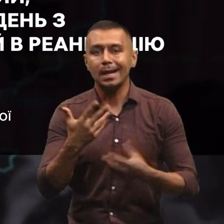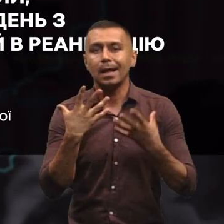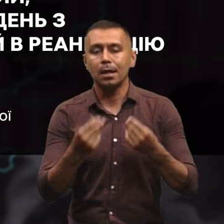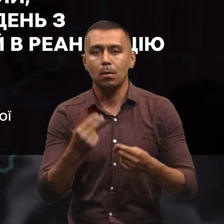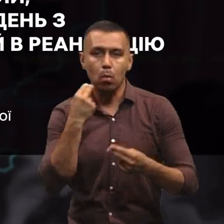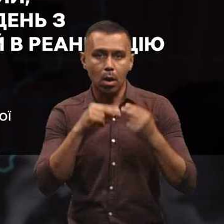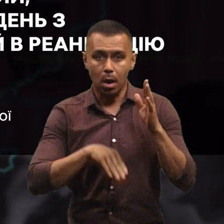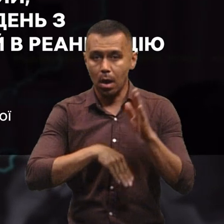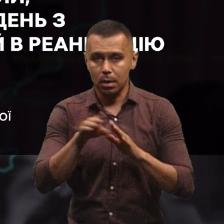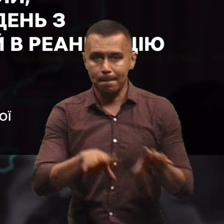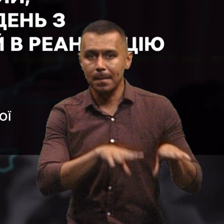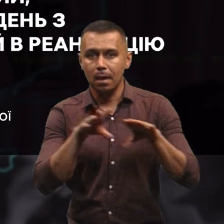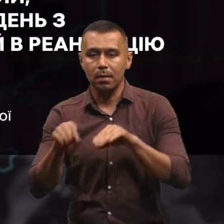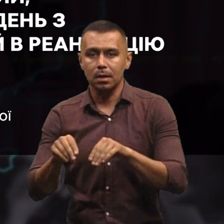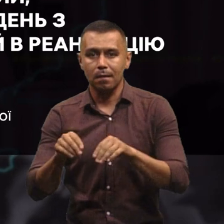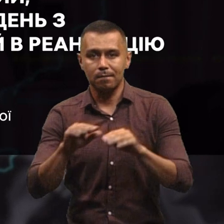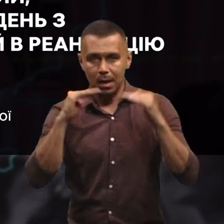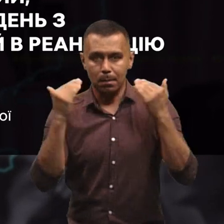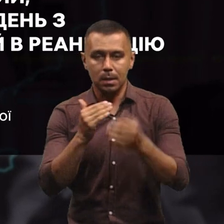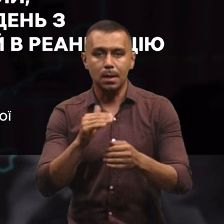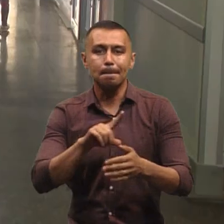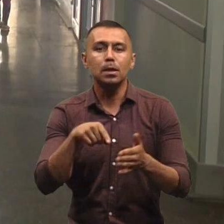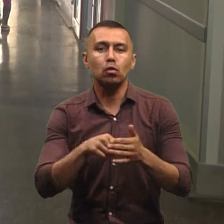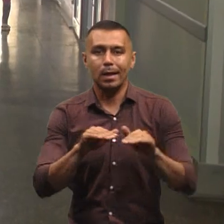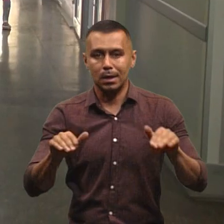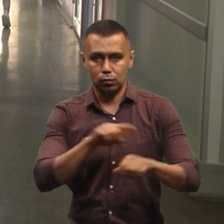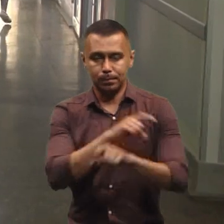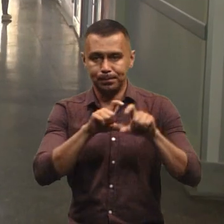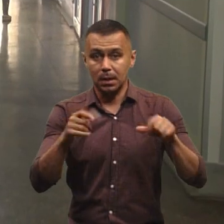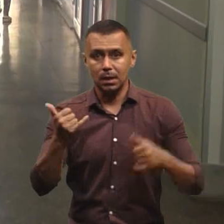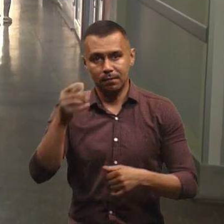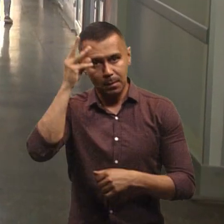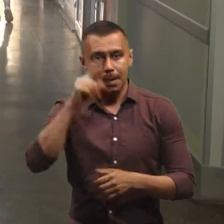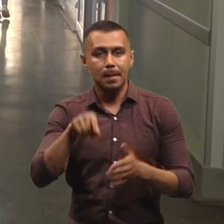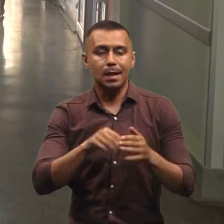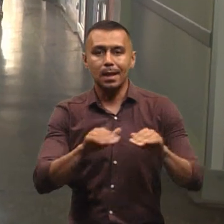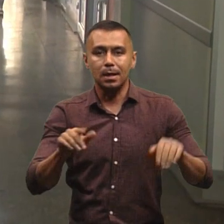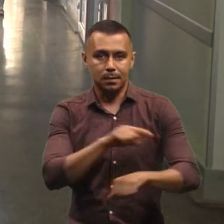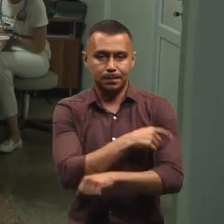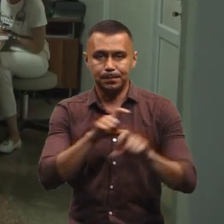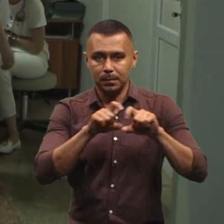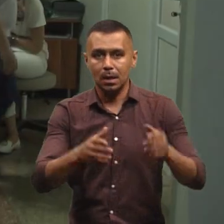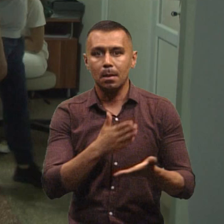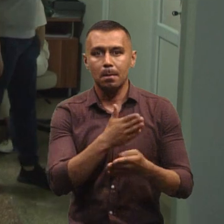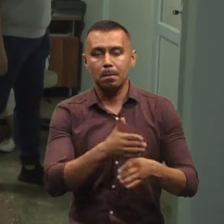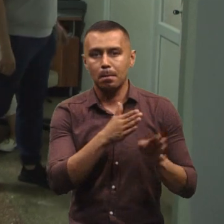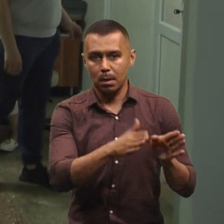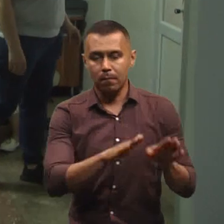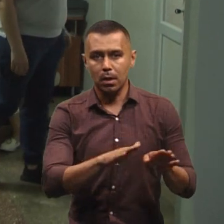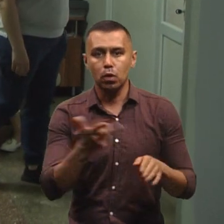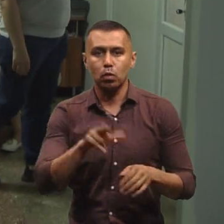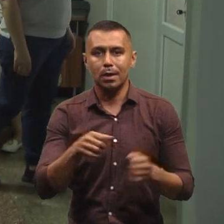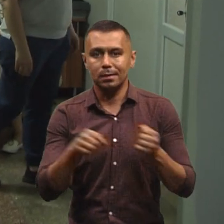покращенням переведеної в реанімацію міської дитячої лікарні. Зараз у Хмельницькій міській дитячій лікарні перебуває троє травмованих,